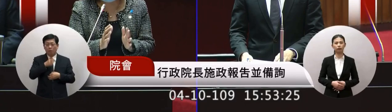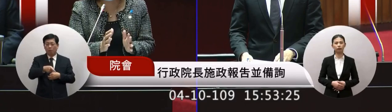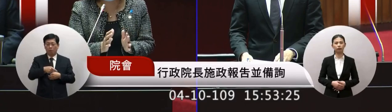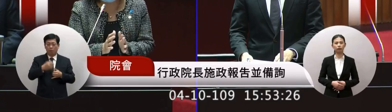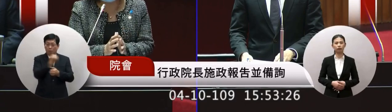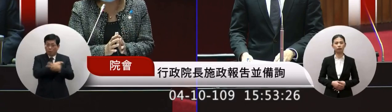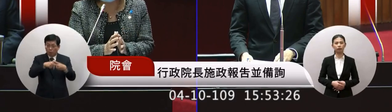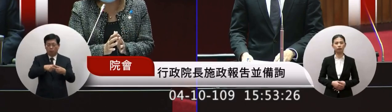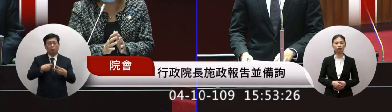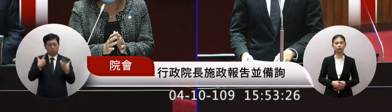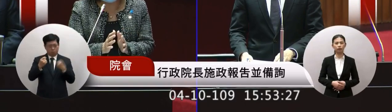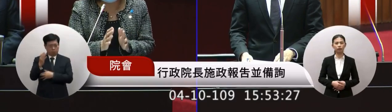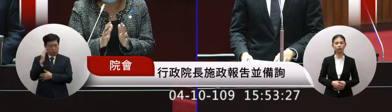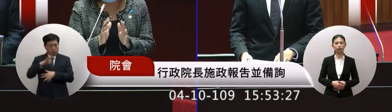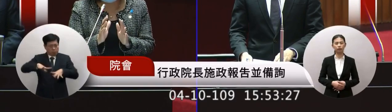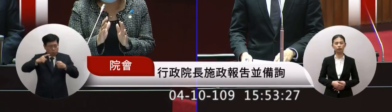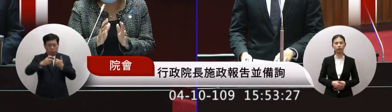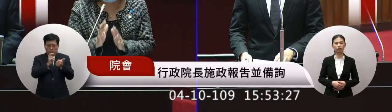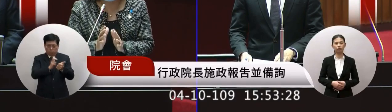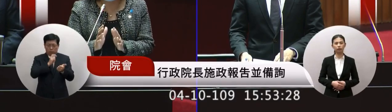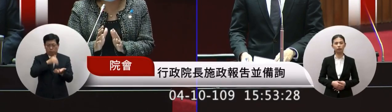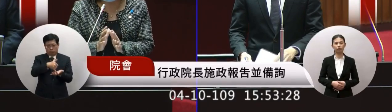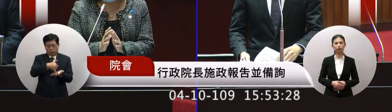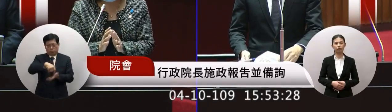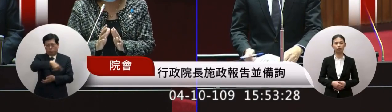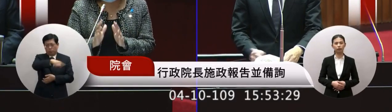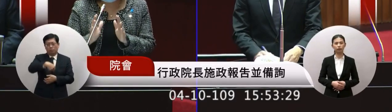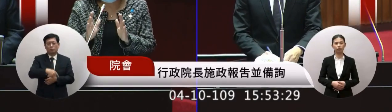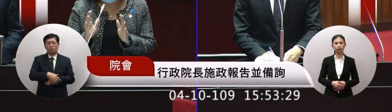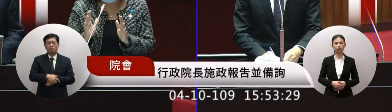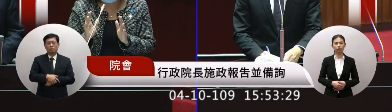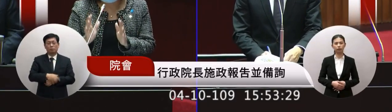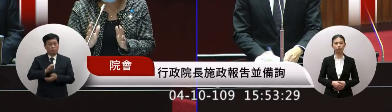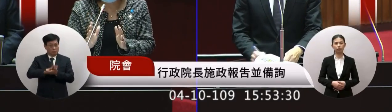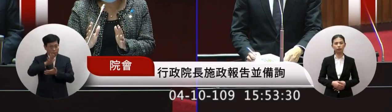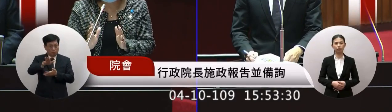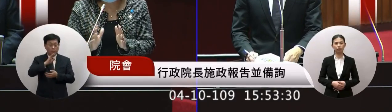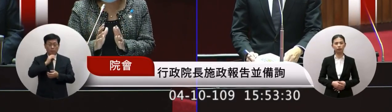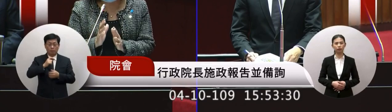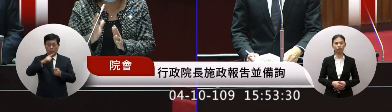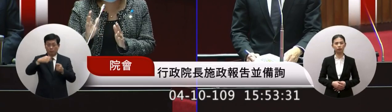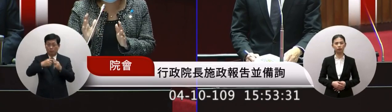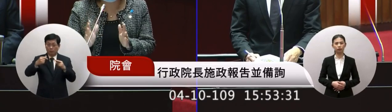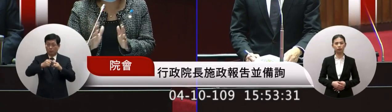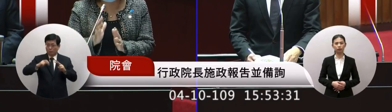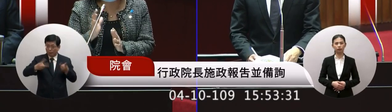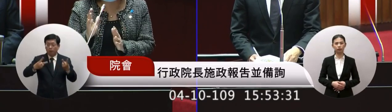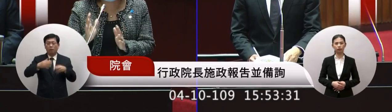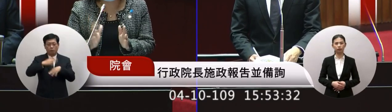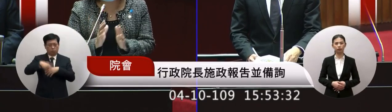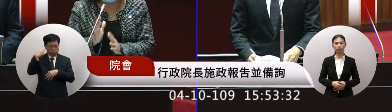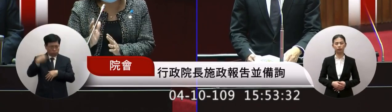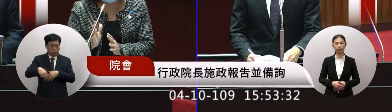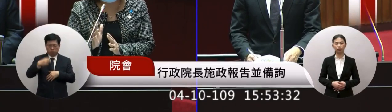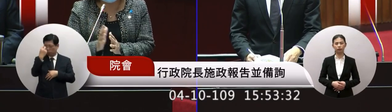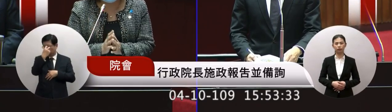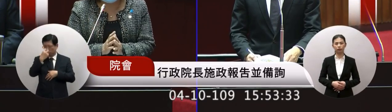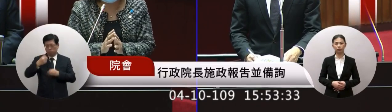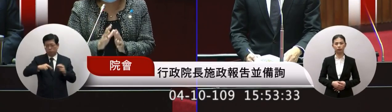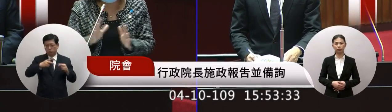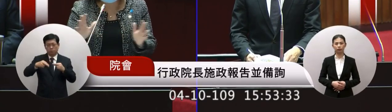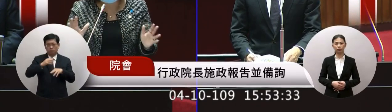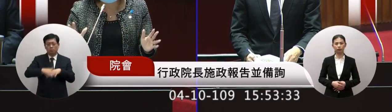政府是弱勢優先所以我們在未來這個年改會重新做一些檢討